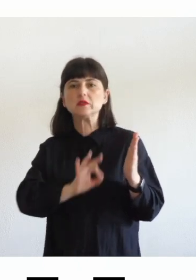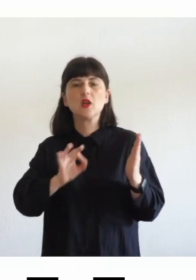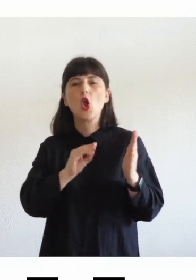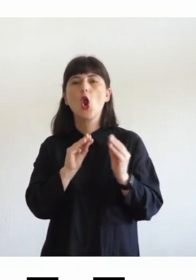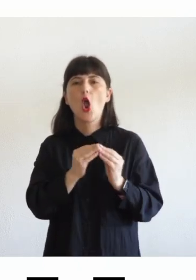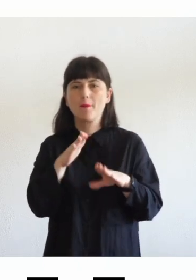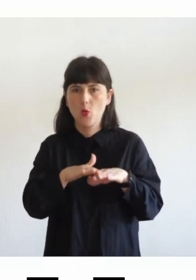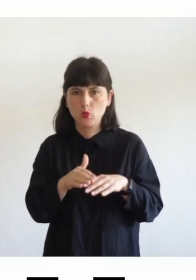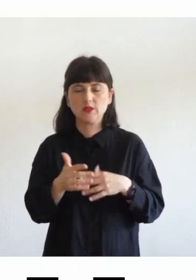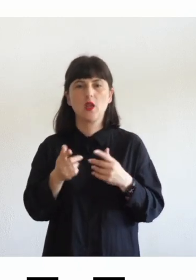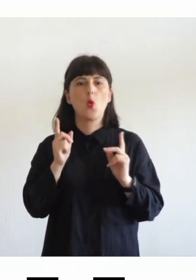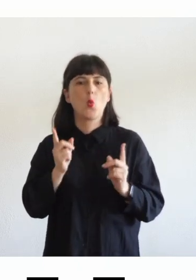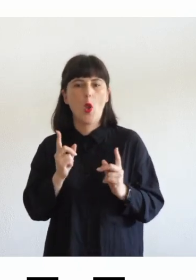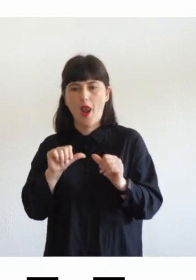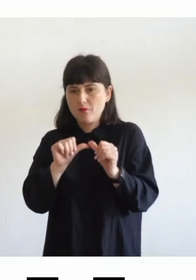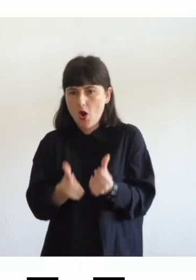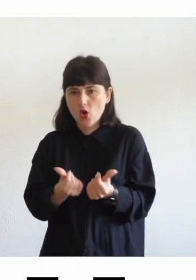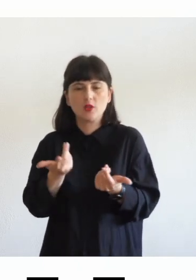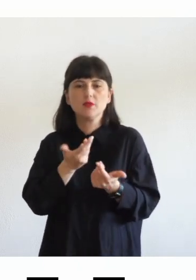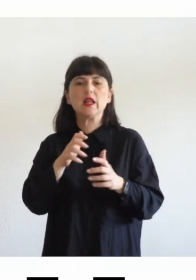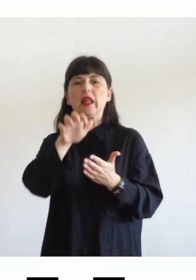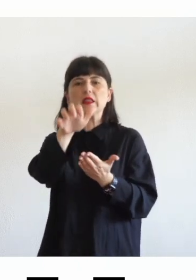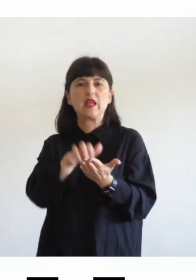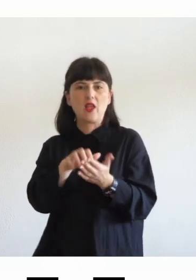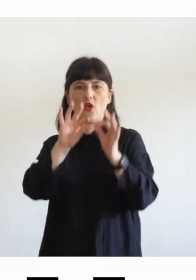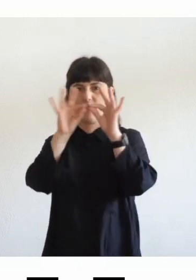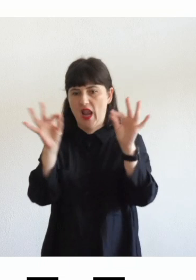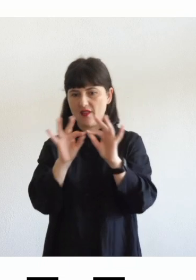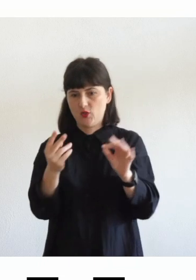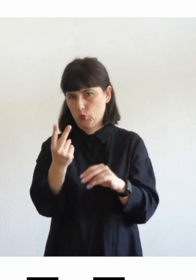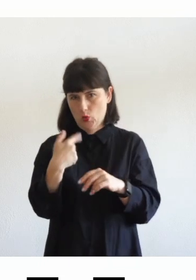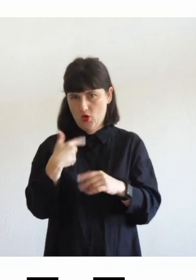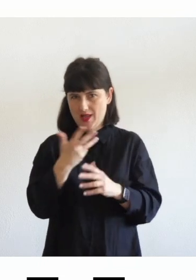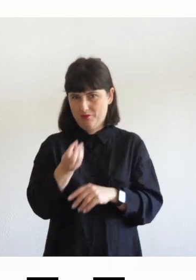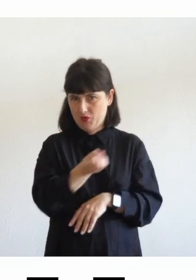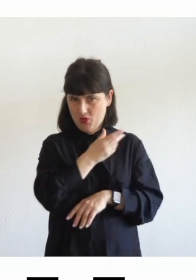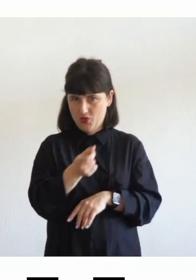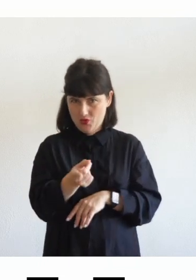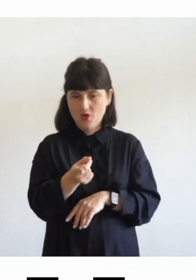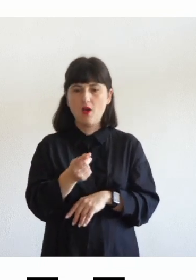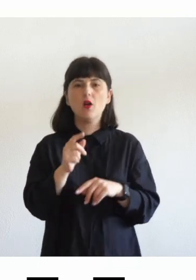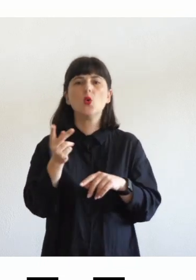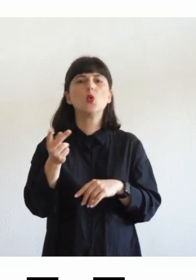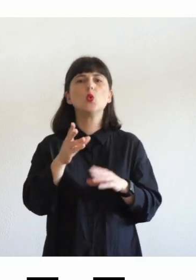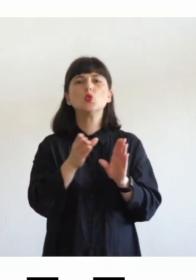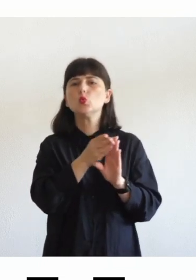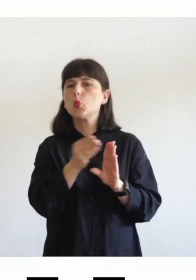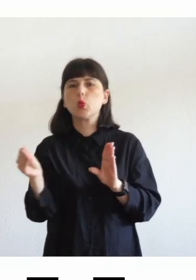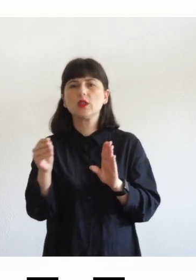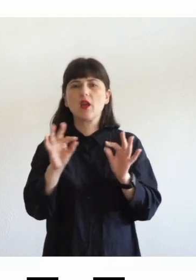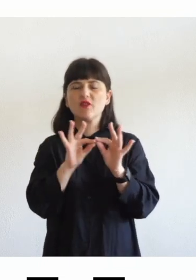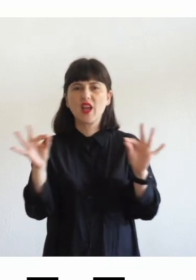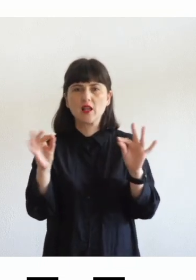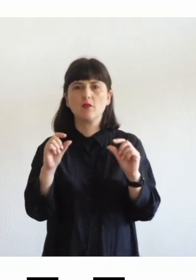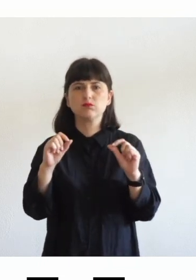testo con due frasi tutte io l'ho fatto qui in bold in teoria o con